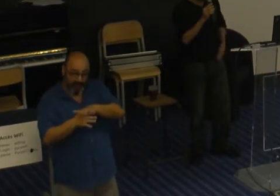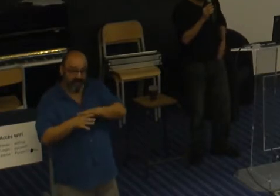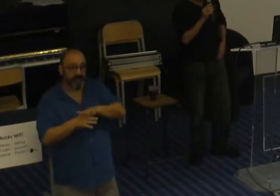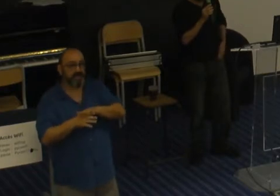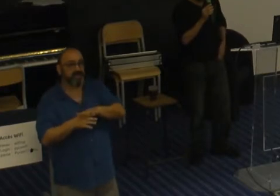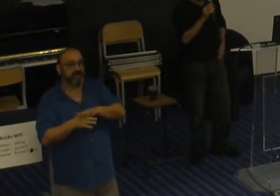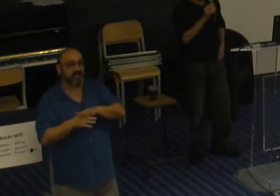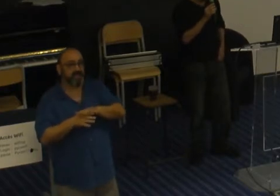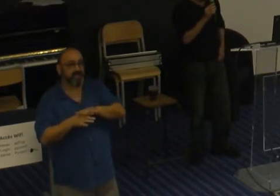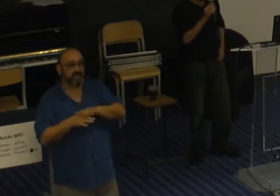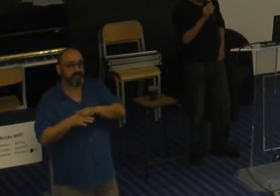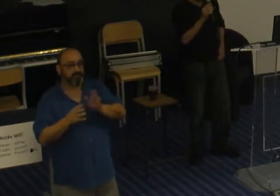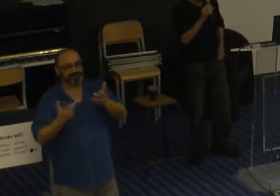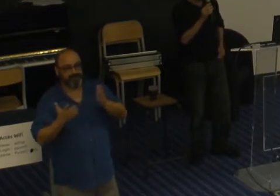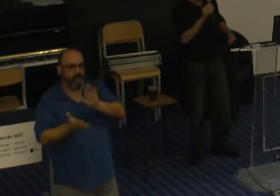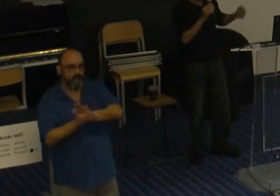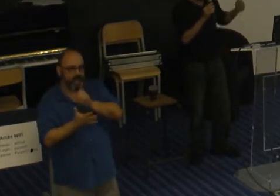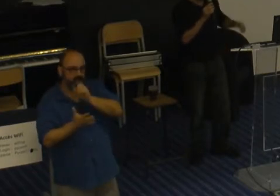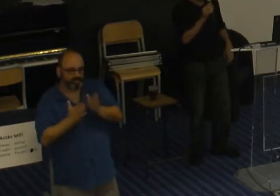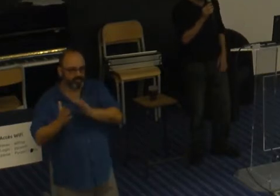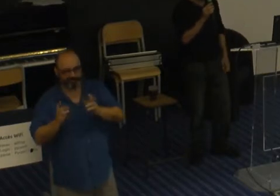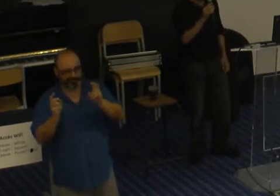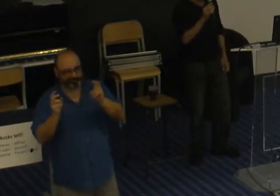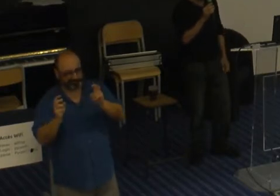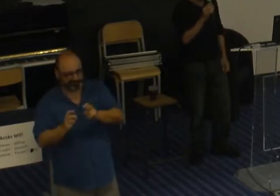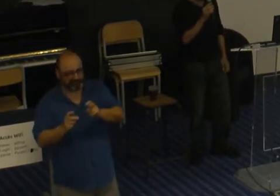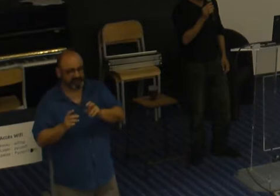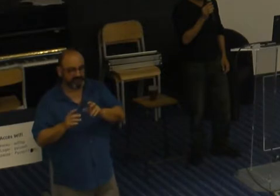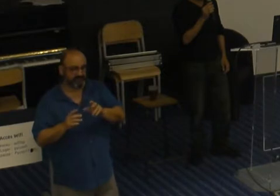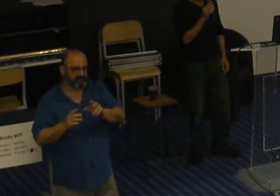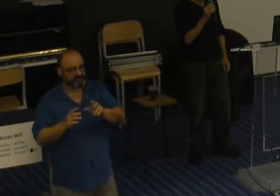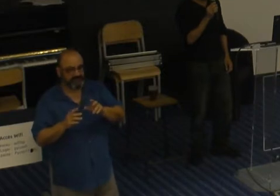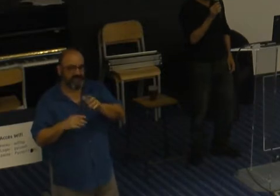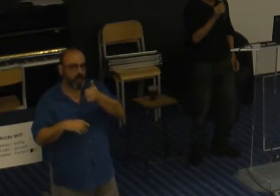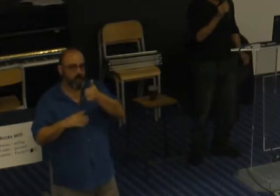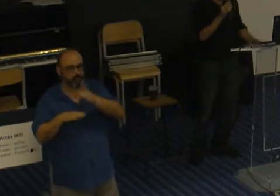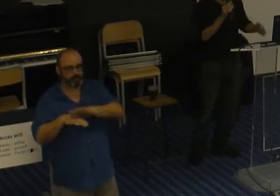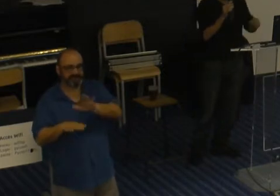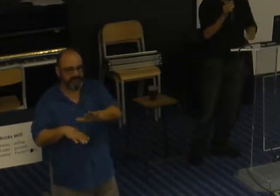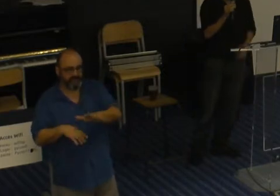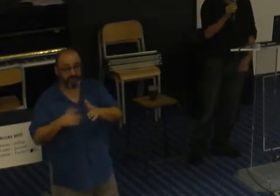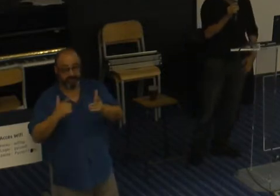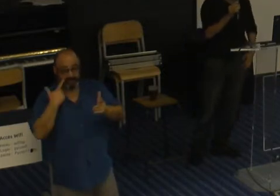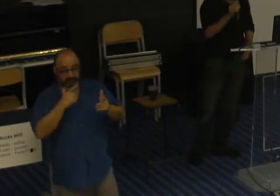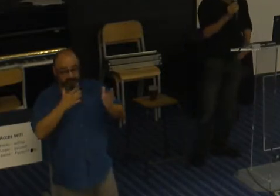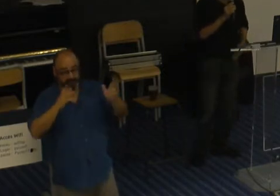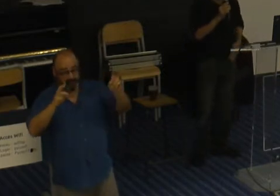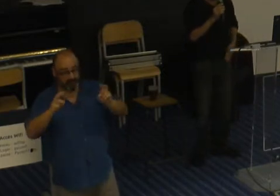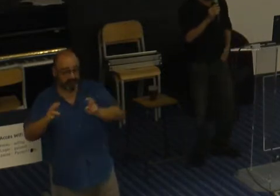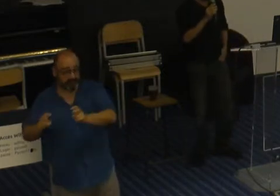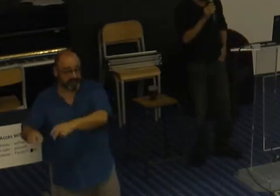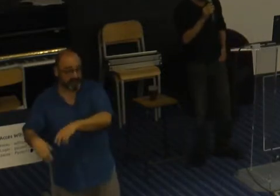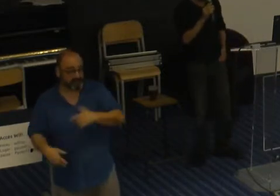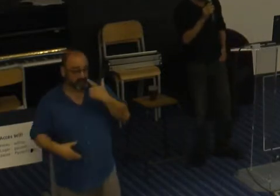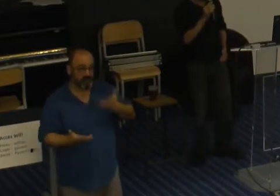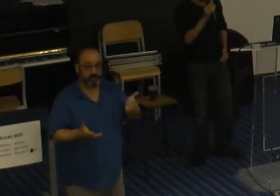un peu âgée, ben, c'est plus qu'une chance sur cinq, et ainsi de suite. et tout ça, alors que, bon,